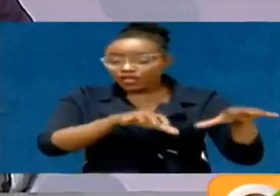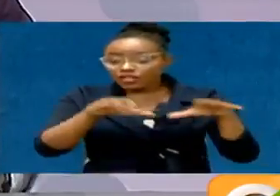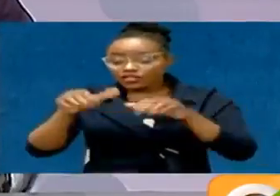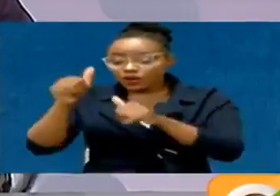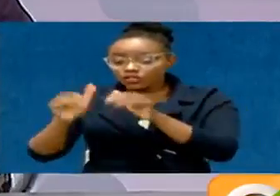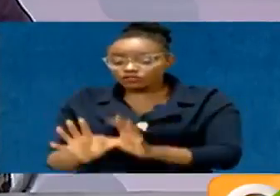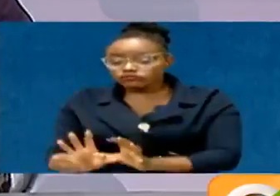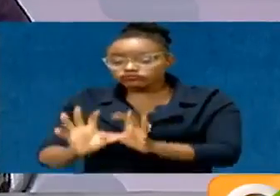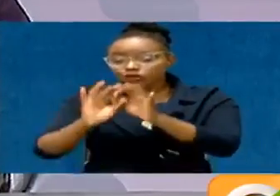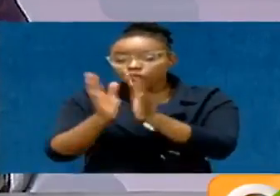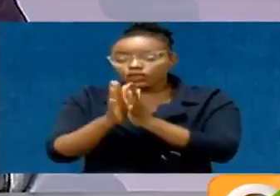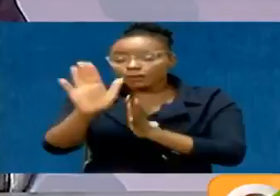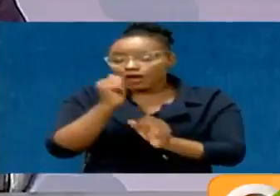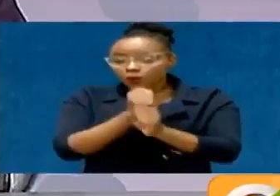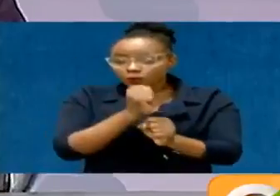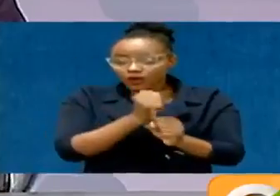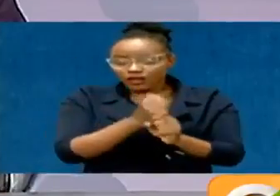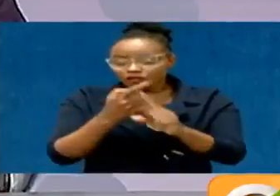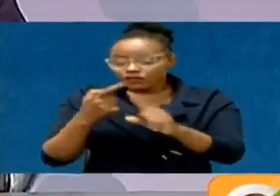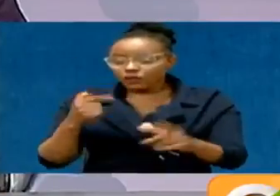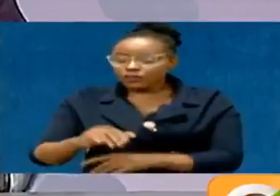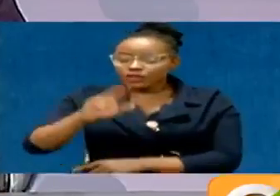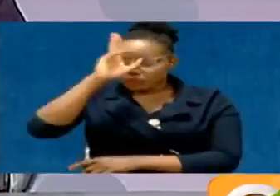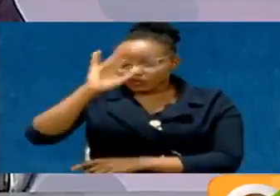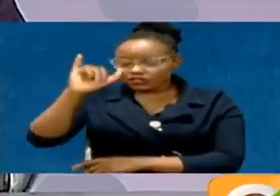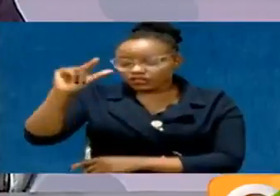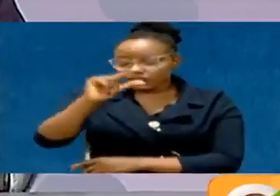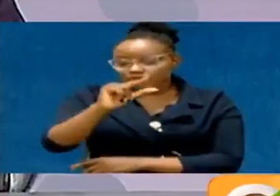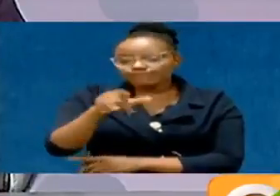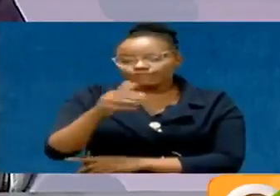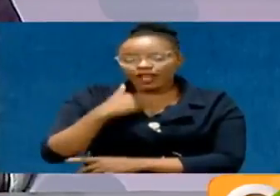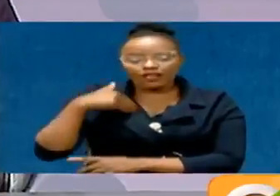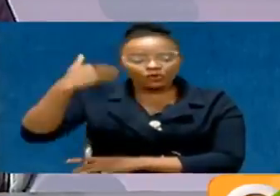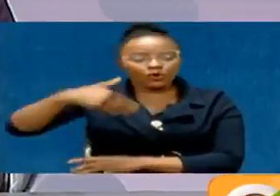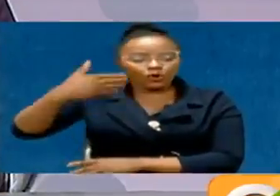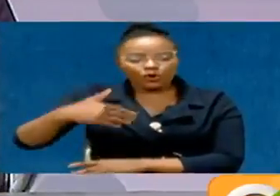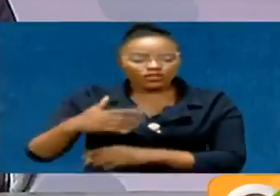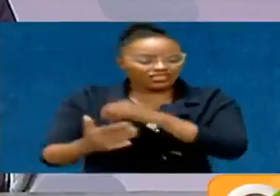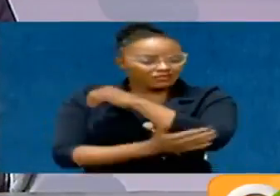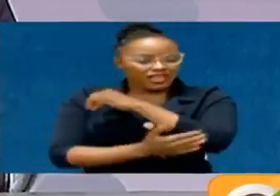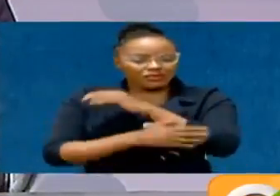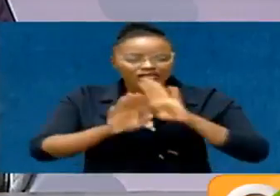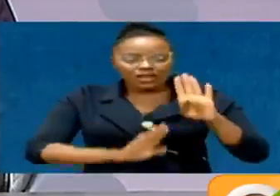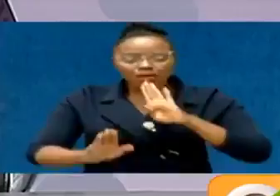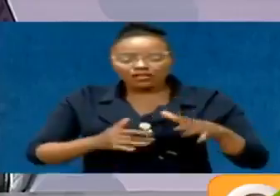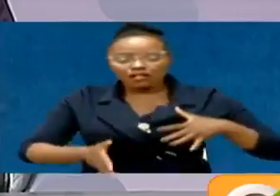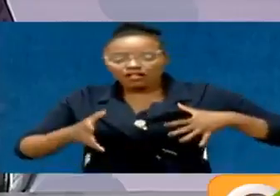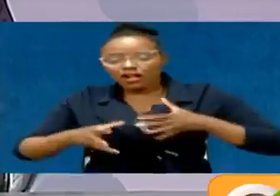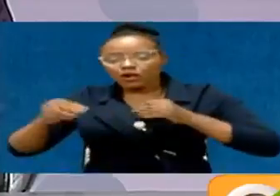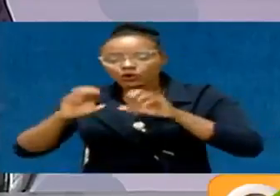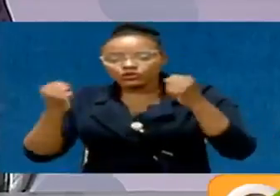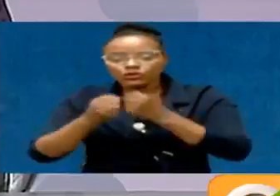ya na ambatana na kazi zao. Kulingana inspector wa polisi, maafiso polisi wamekua na mazoya mabaya ya kukimbia